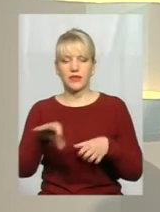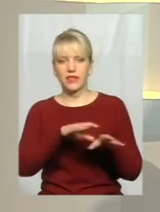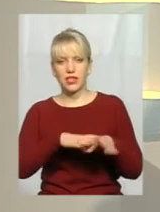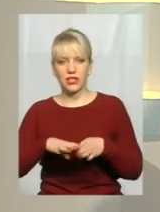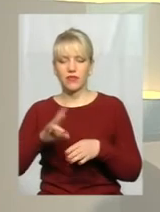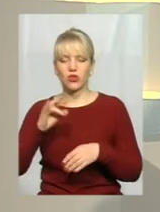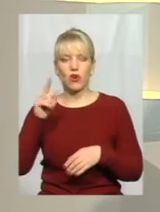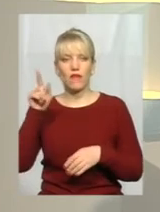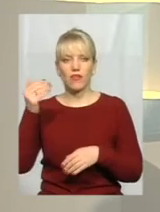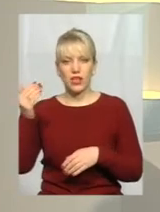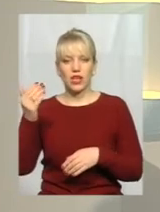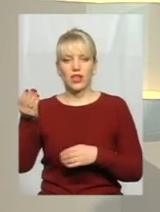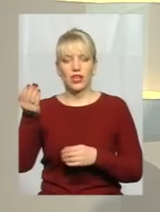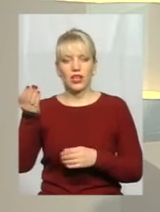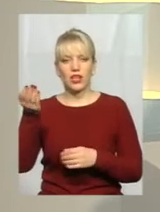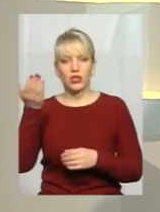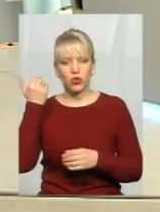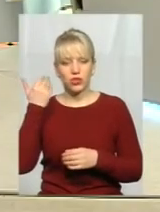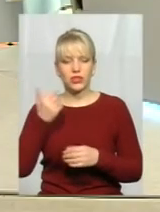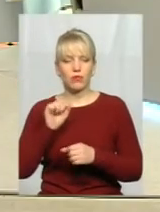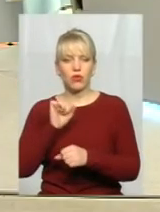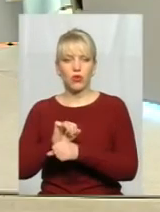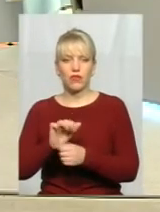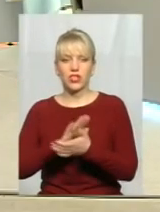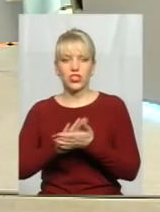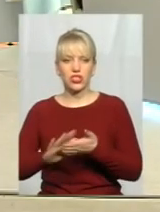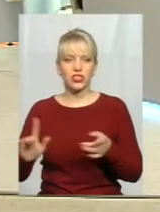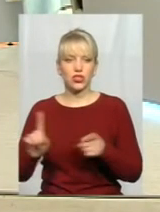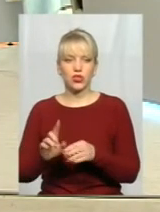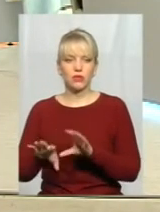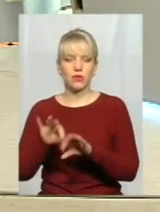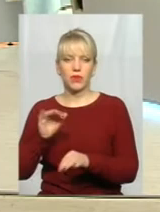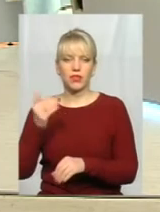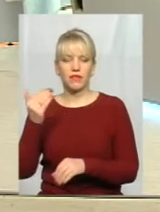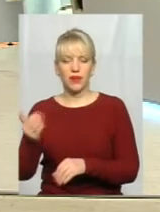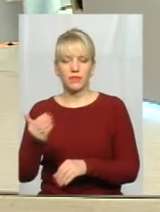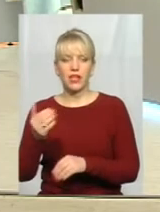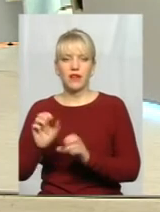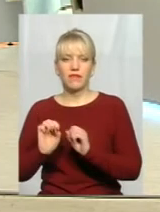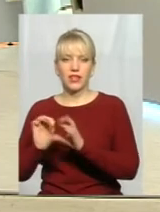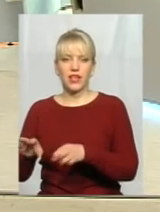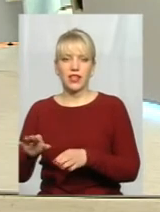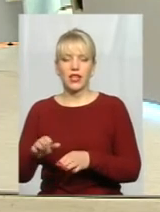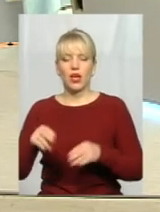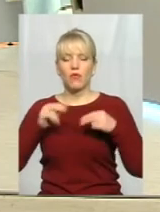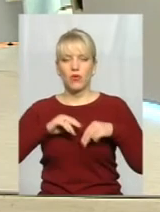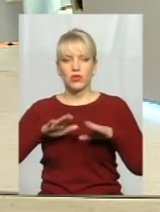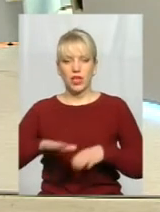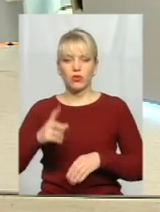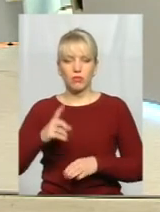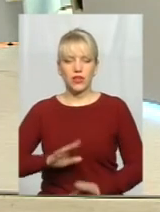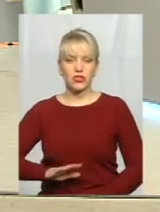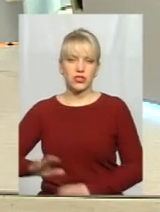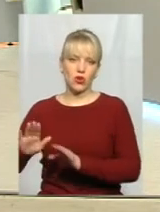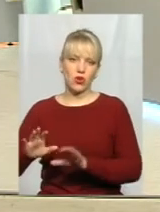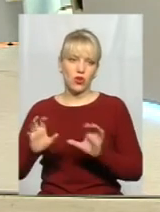ви тоді блокували чисто за то, щоб обрати... Вам віддали посаду першого заступника голови обласної Тоді мені